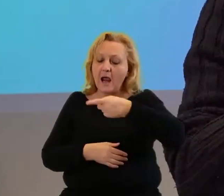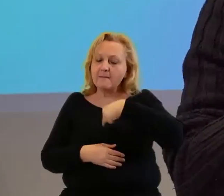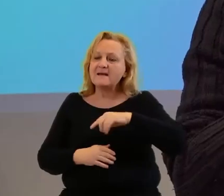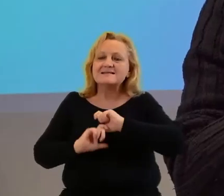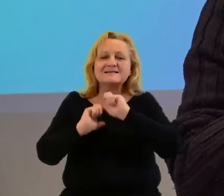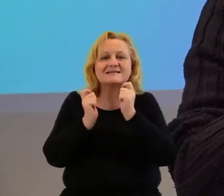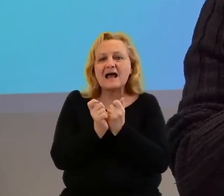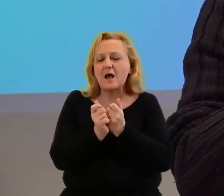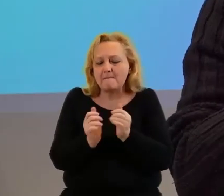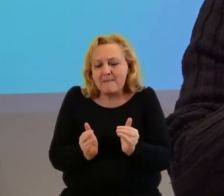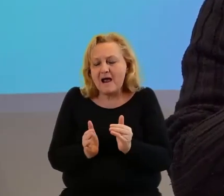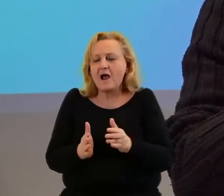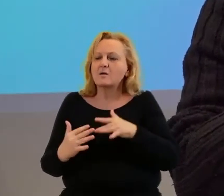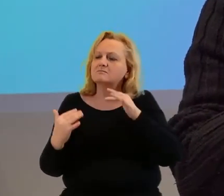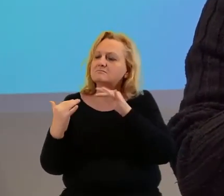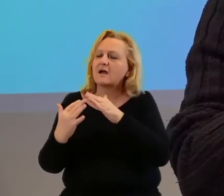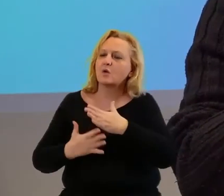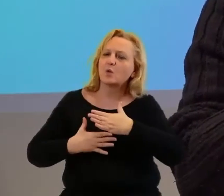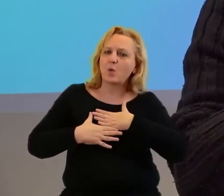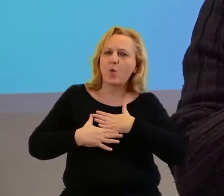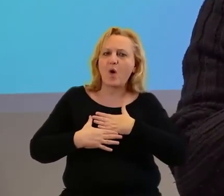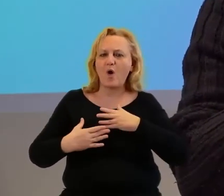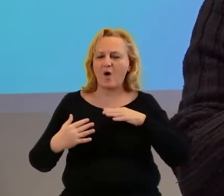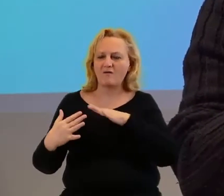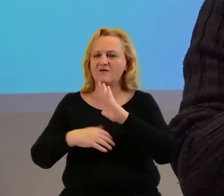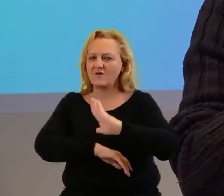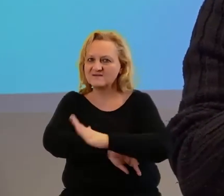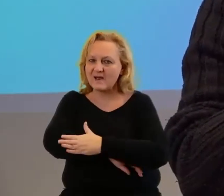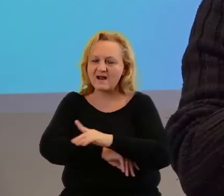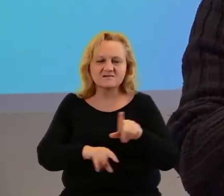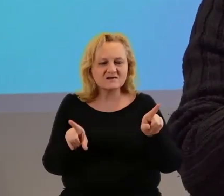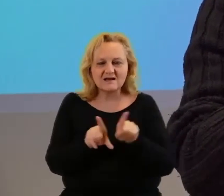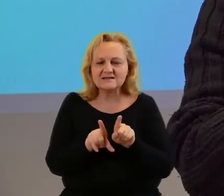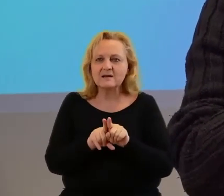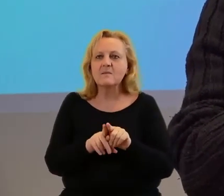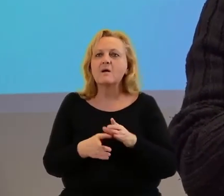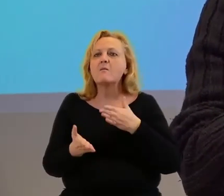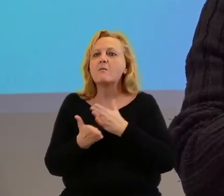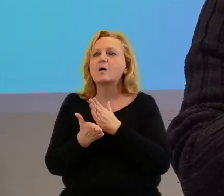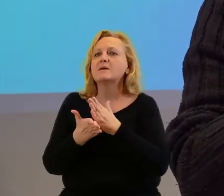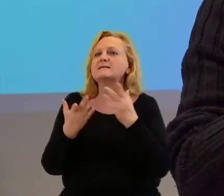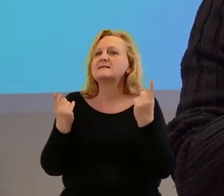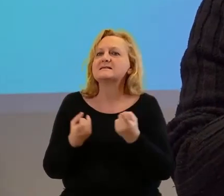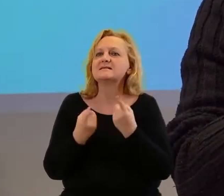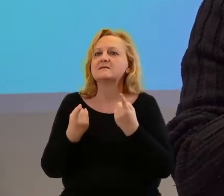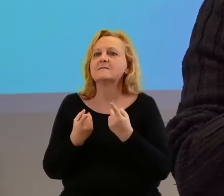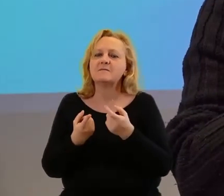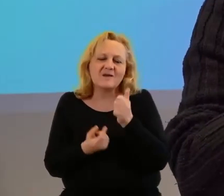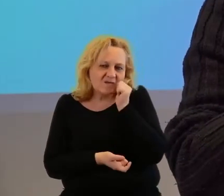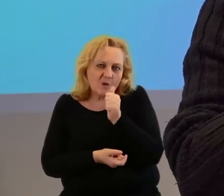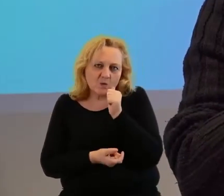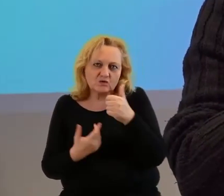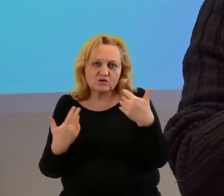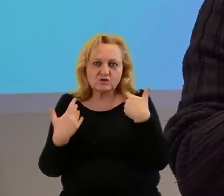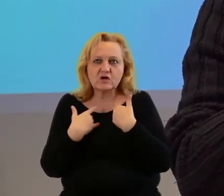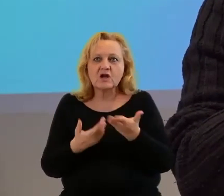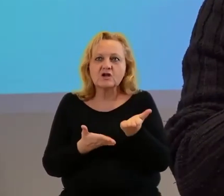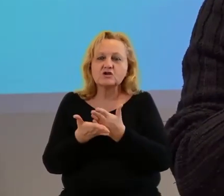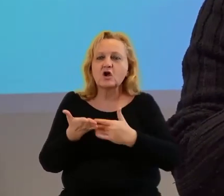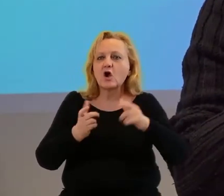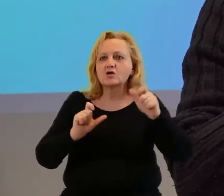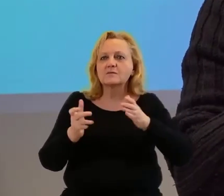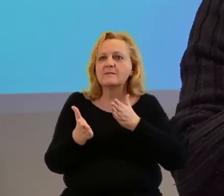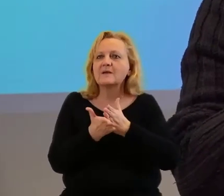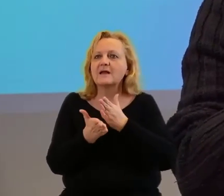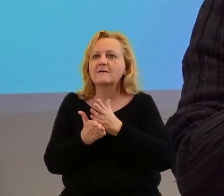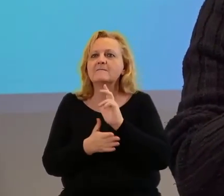powiedzmy takim duchowym rozmową. Pomagamy też w takich sytuacjach no dnia codziennego, bo część osób, którym pomagamy,